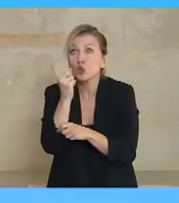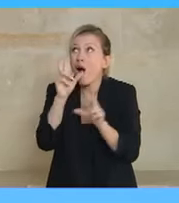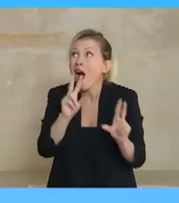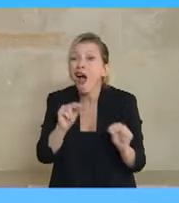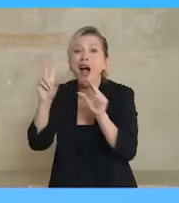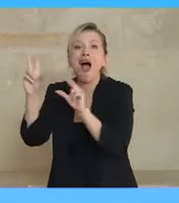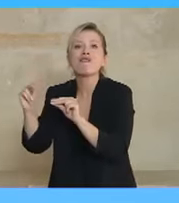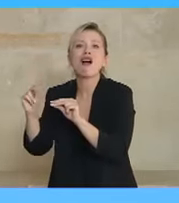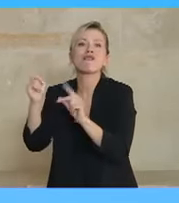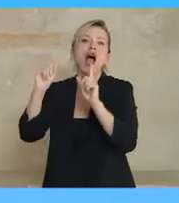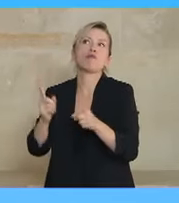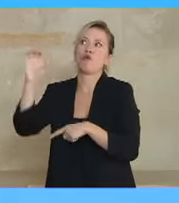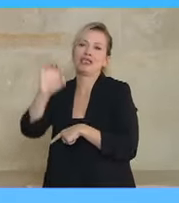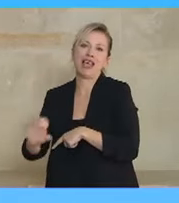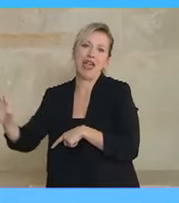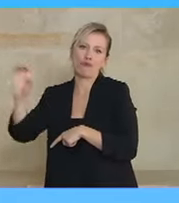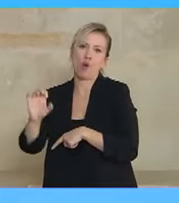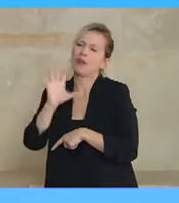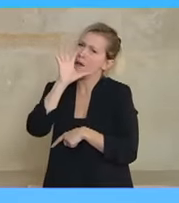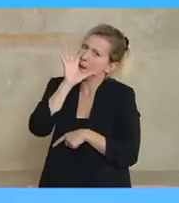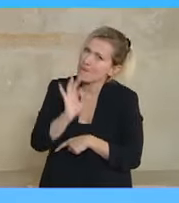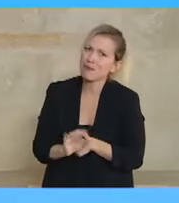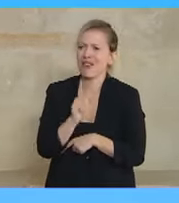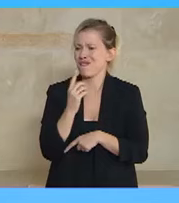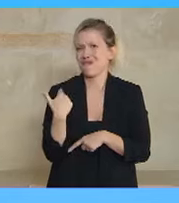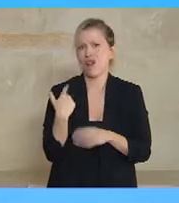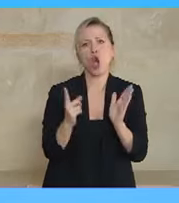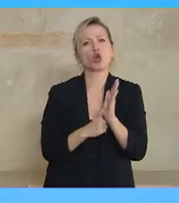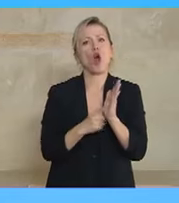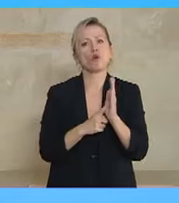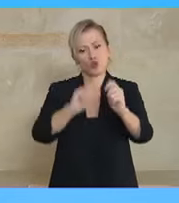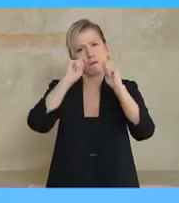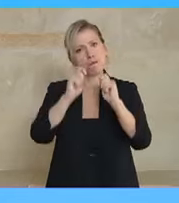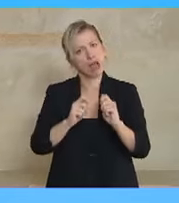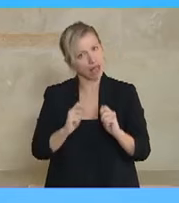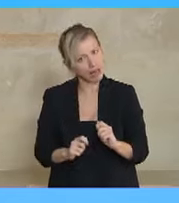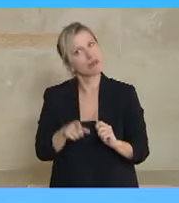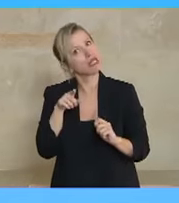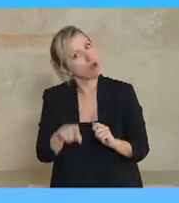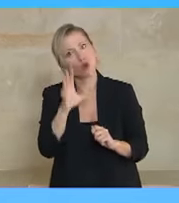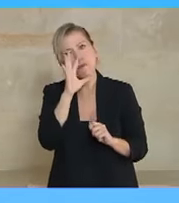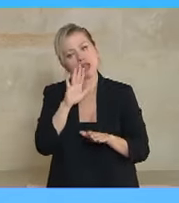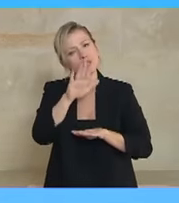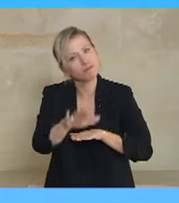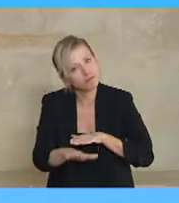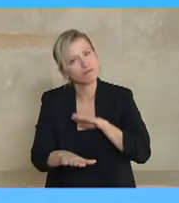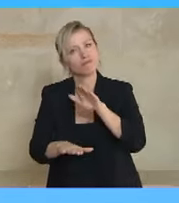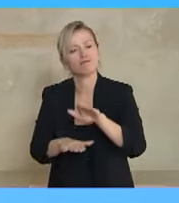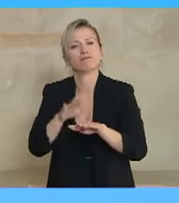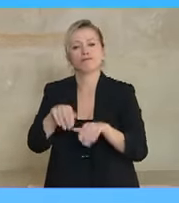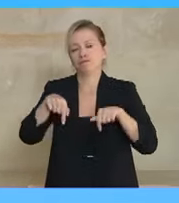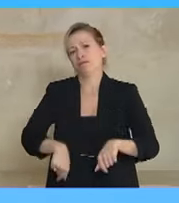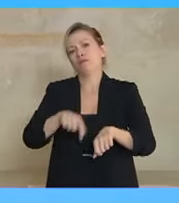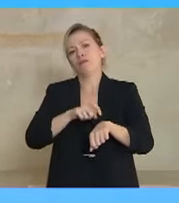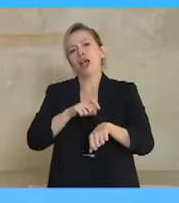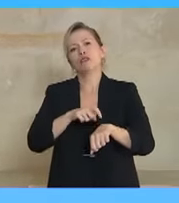δικαστικός χάρτης είναι μια σημαντικότατη μεταρρύθμιση σε αυτή την κατεύθυνση. Βρισκόμαστε στην γενέτυρα του